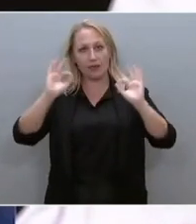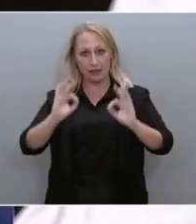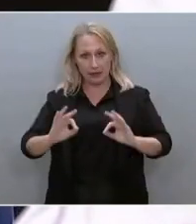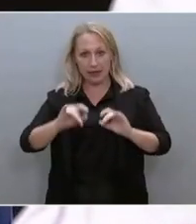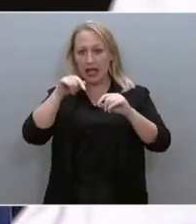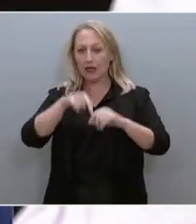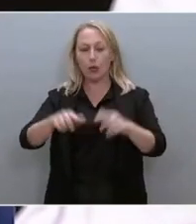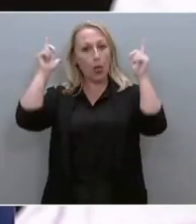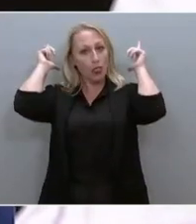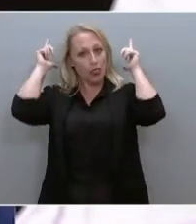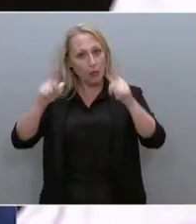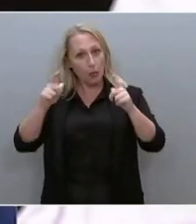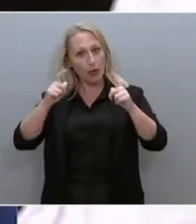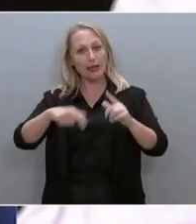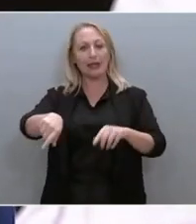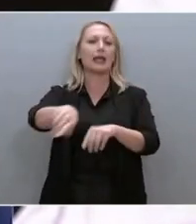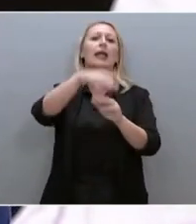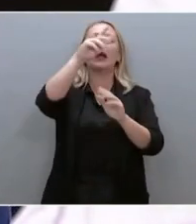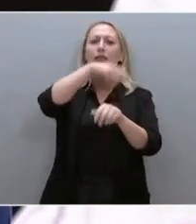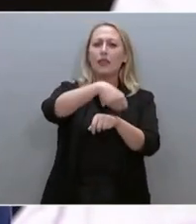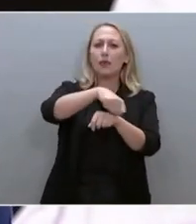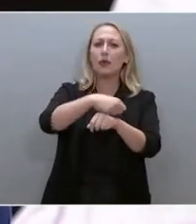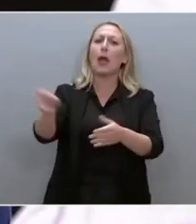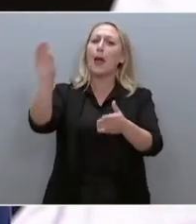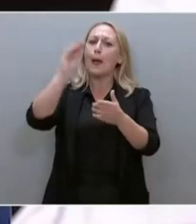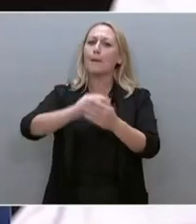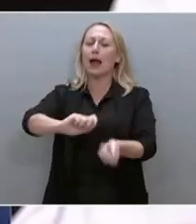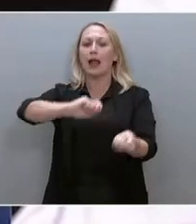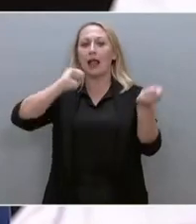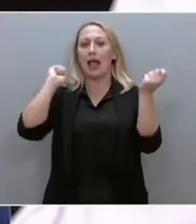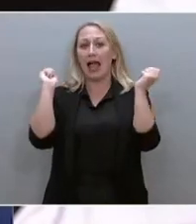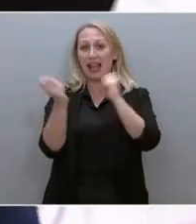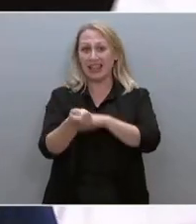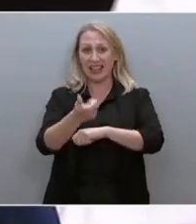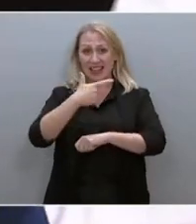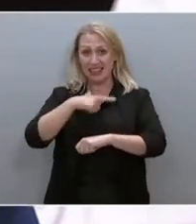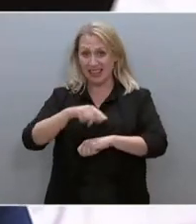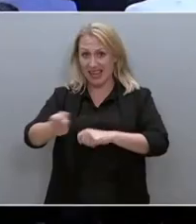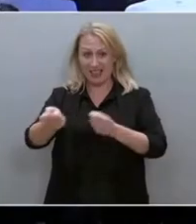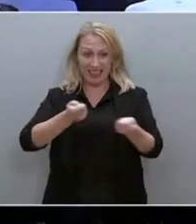αναγέννηση. Θέλετε να ελέγξετε τη δικαιοσύνη όπως κατηγορεί η Νέα Δημοκρατία.